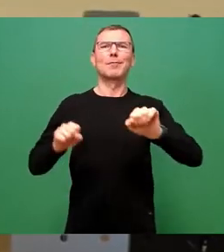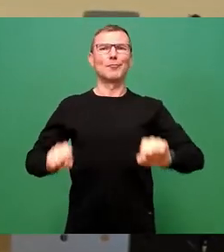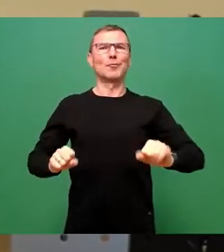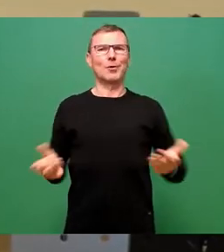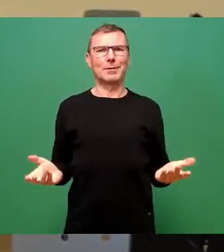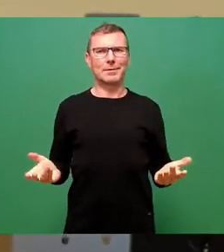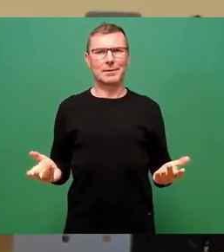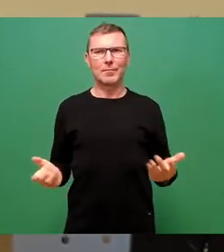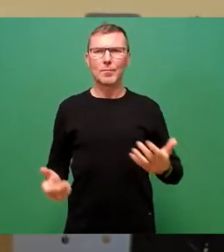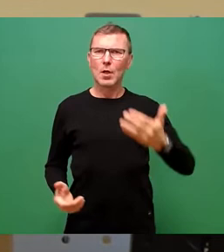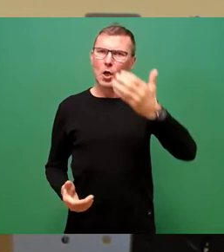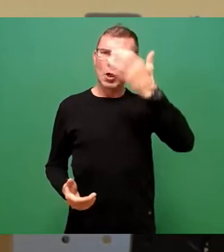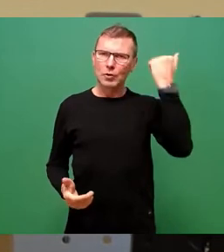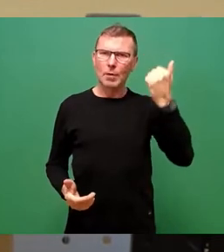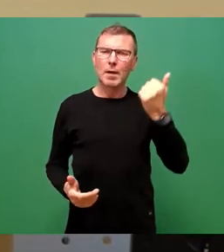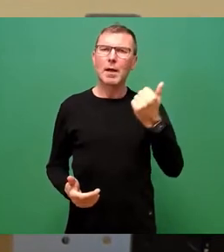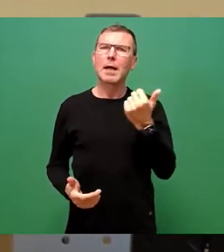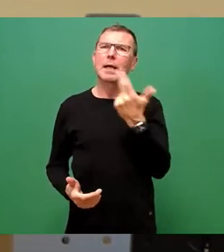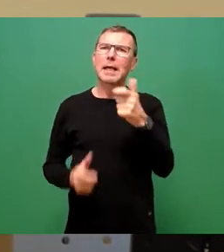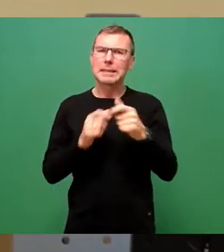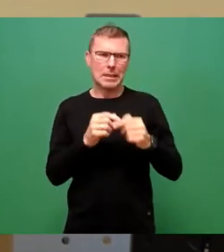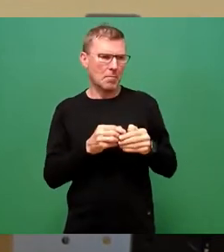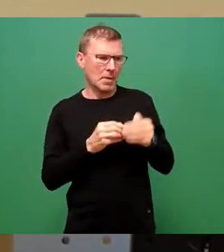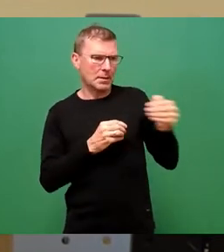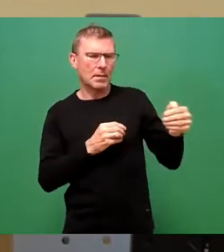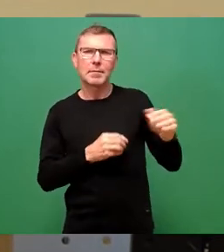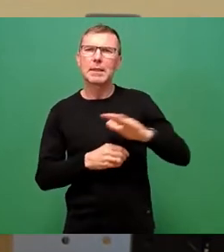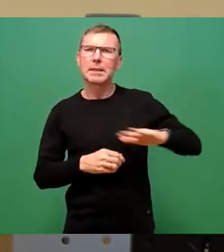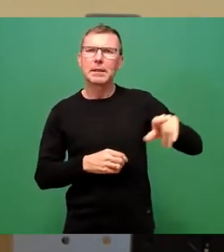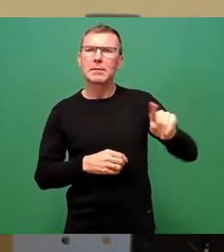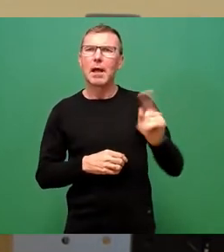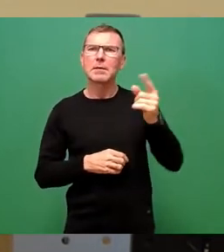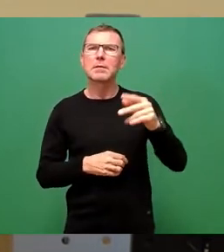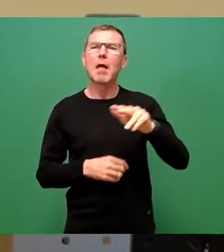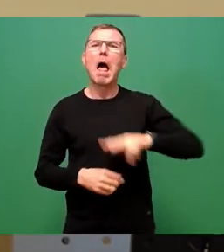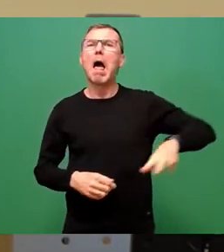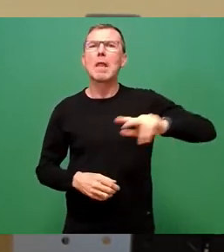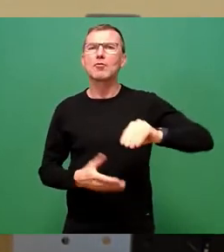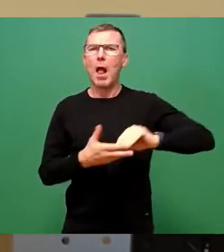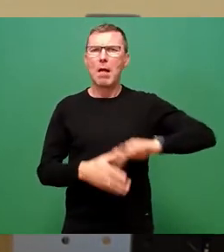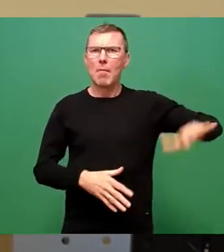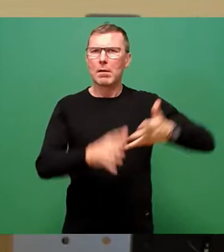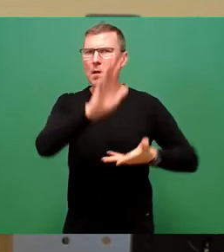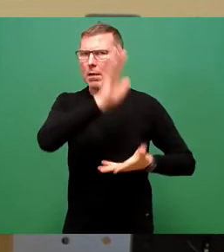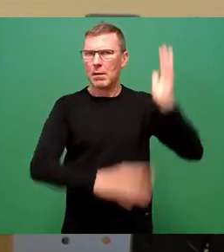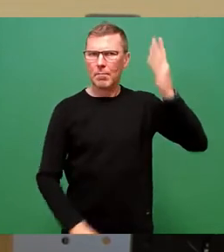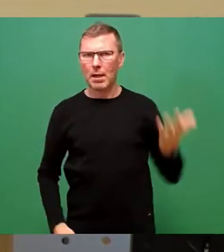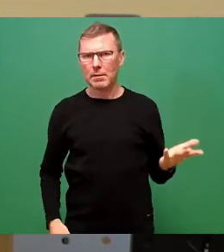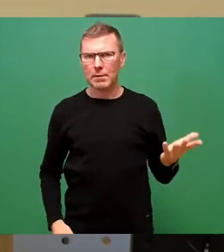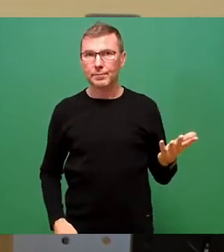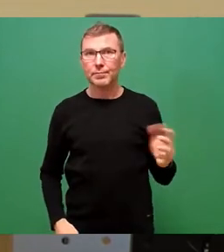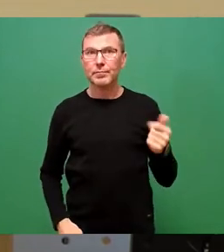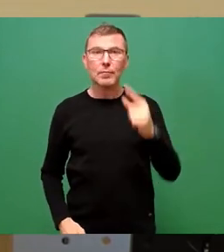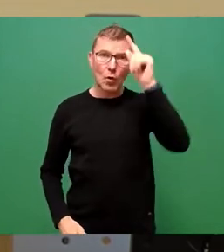Im Sommer brannte 30 Kilometer von hier Sachsens einziger Nationalpark. Fast ganz Ostdeutschland und